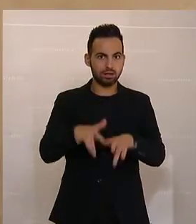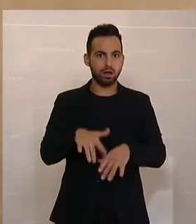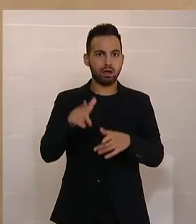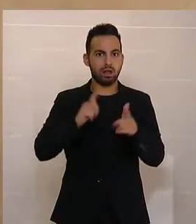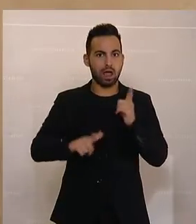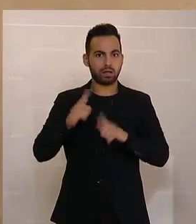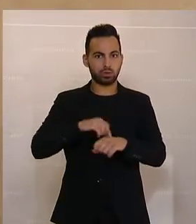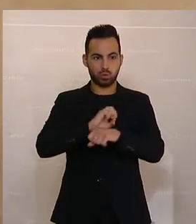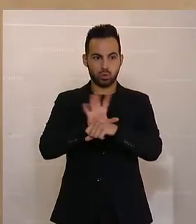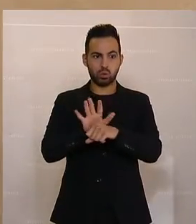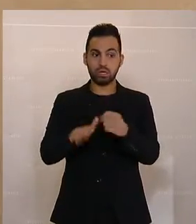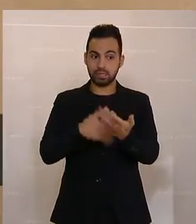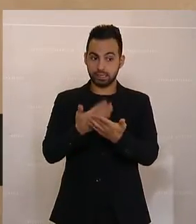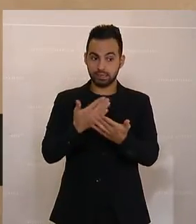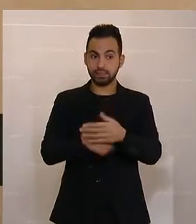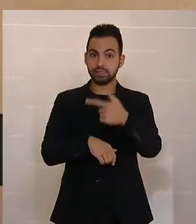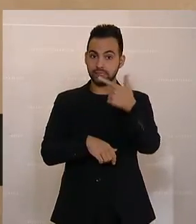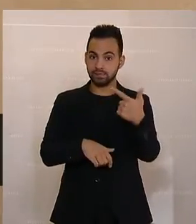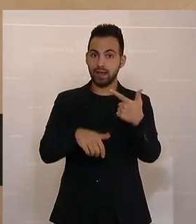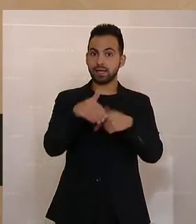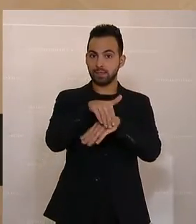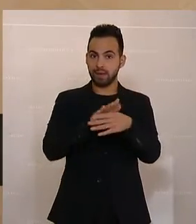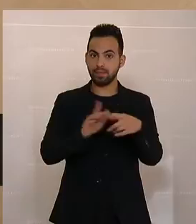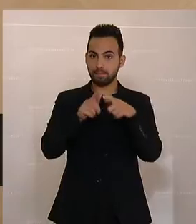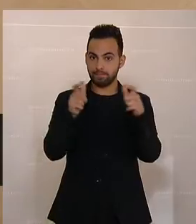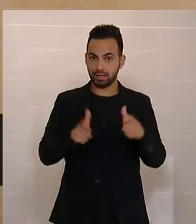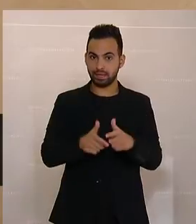haben wir hier zwei Gemeindepakete geschnürt.